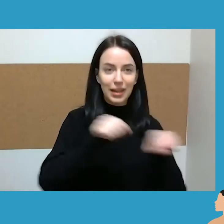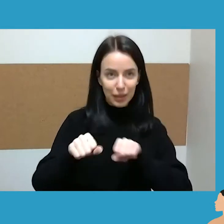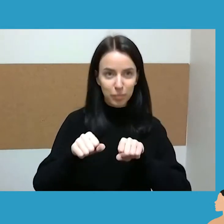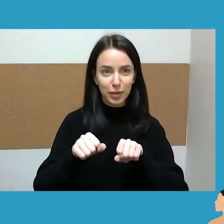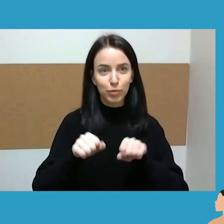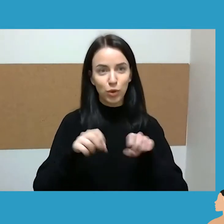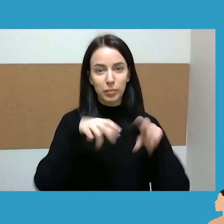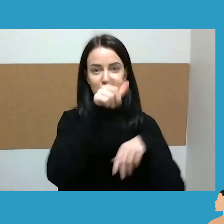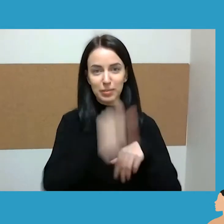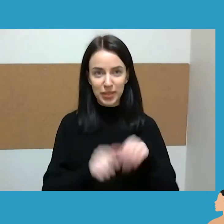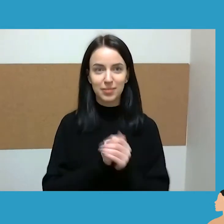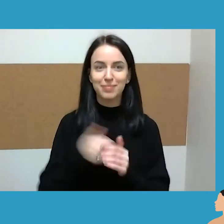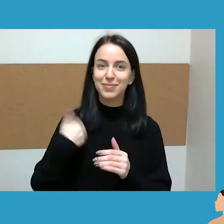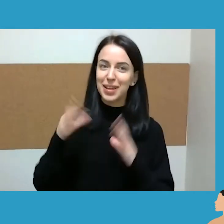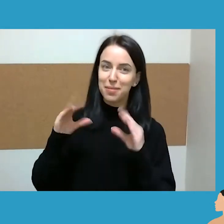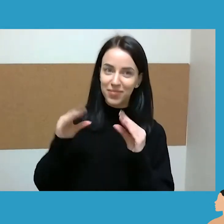Labas vakaras.